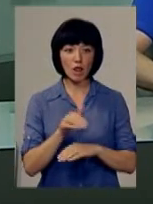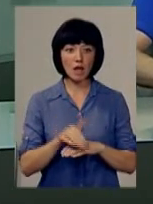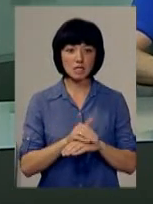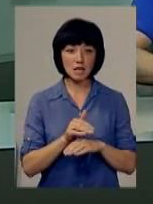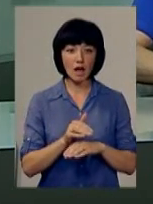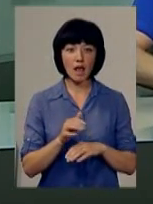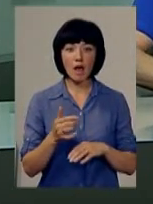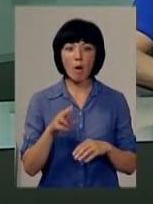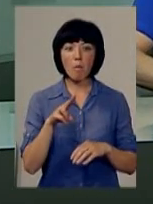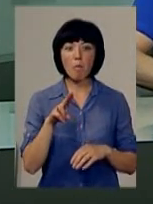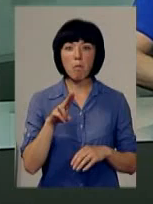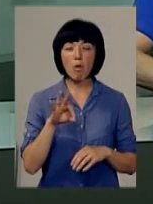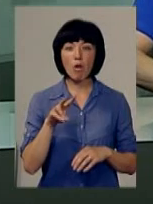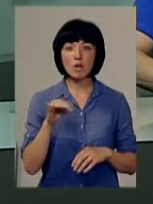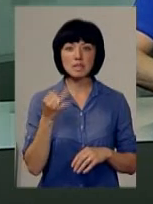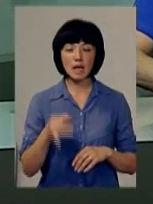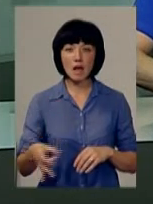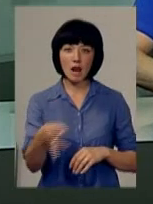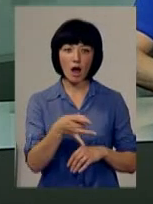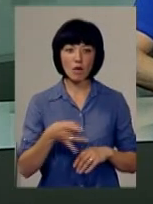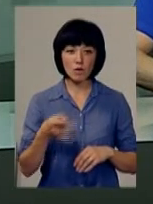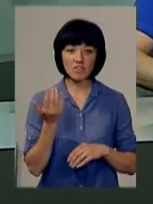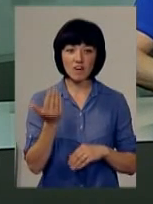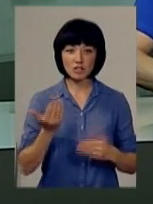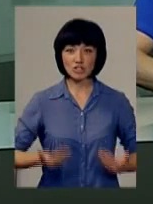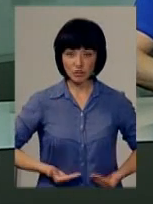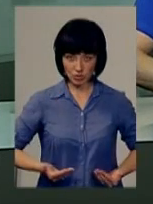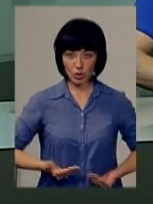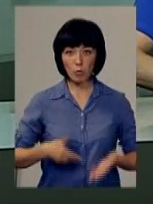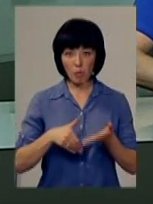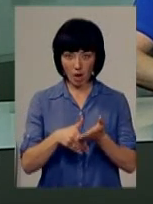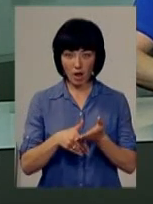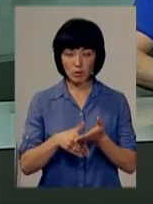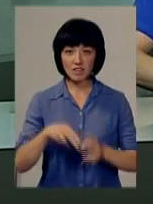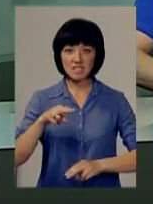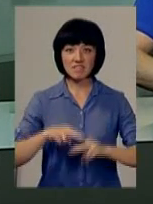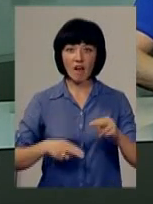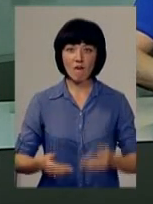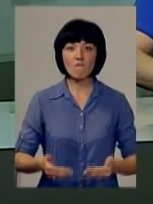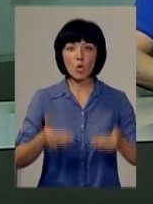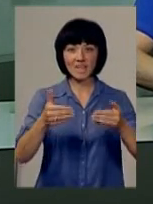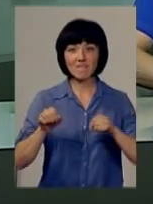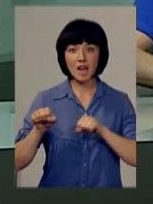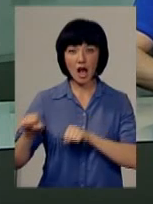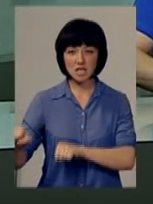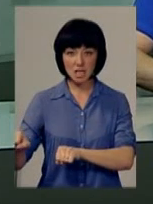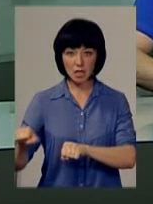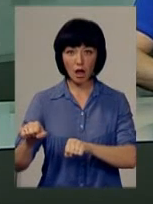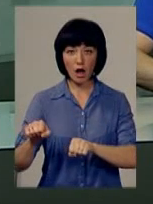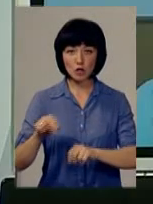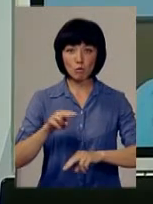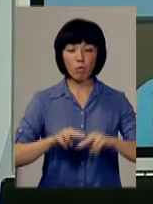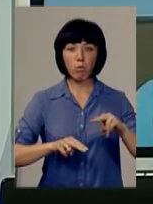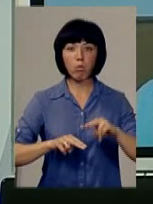ласка, а от Полонський район, мешканці району вашого, чи допомагають вони в зведенні фортифікаційних споруд на сході